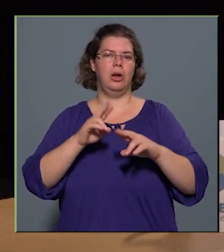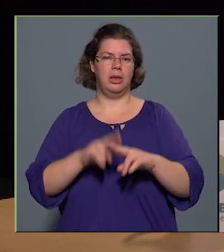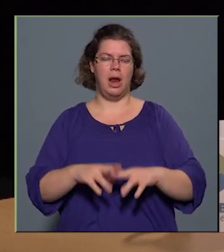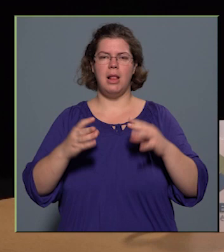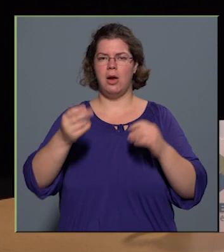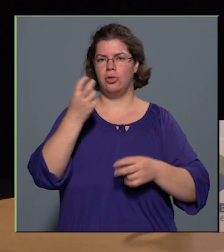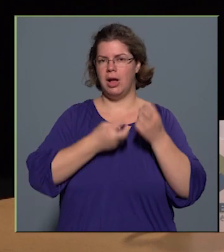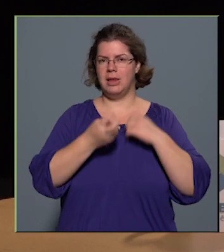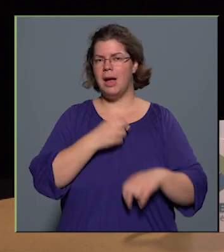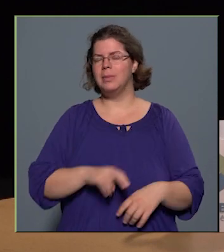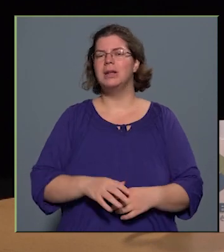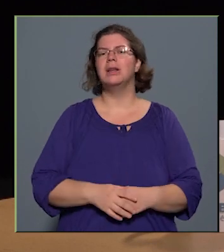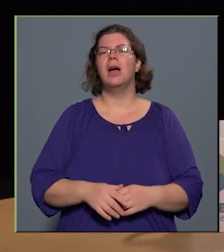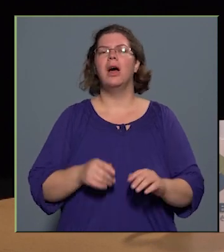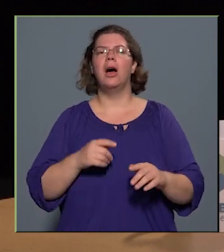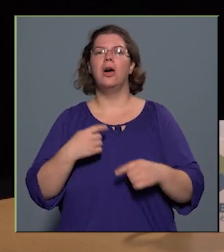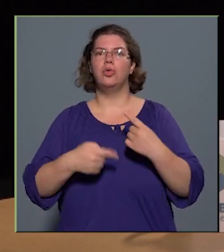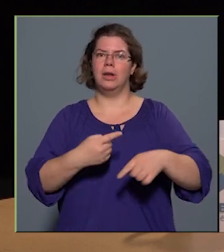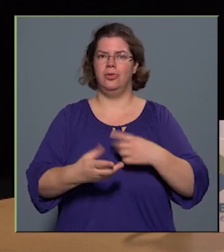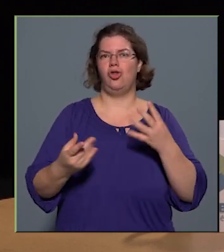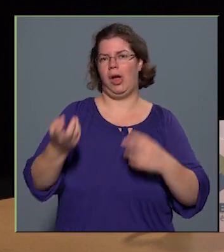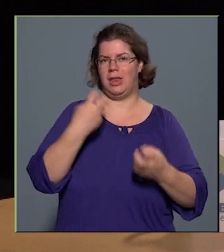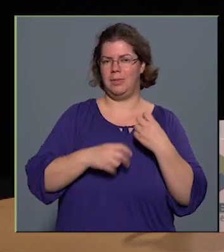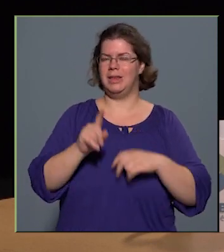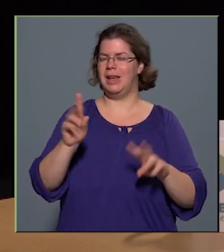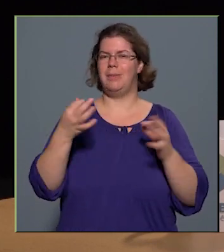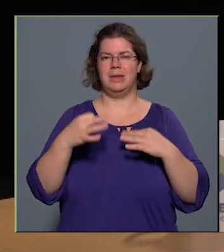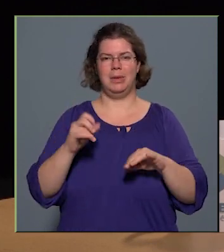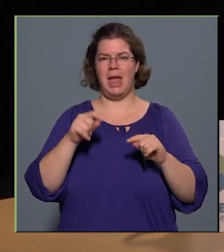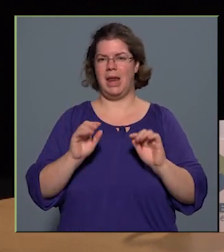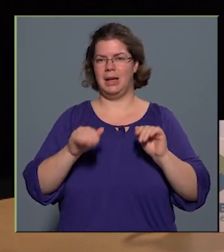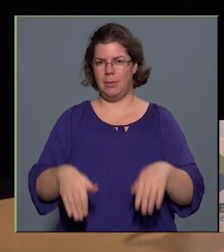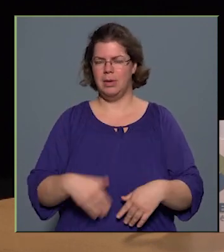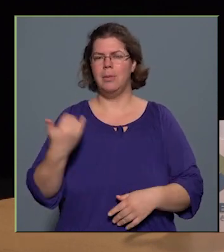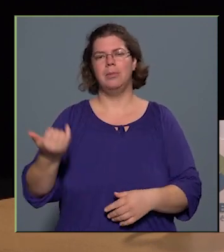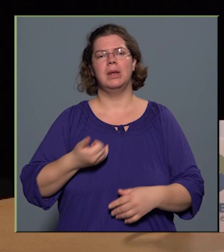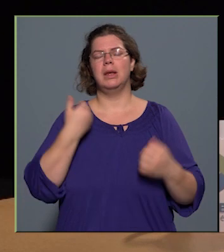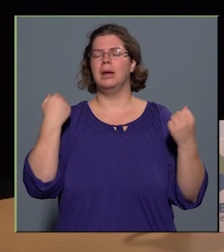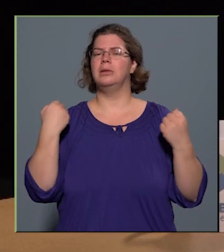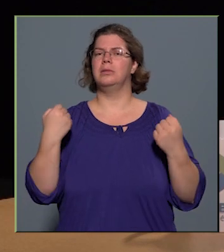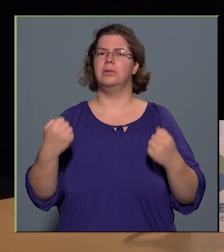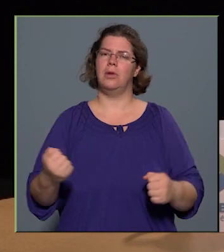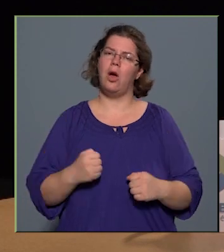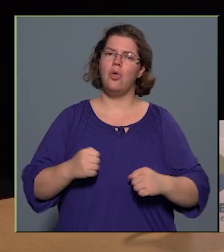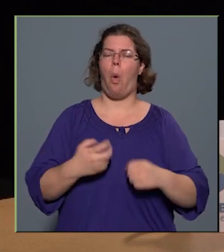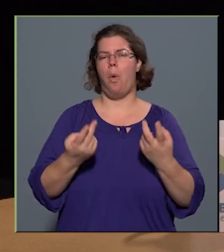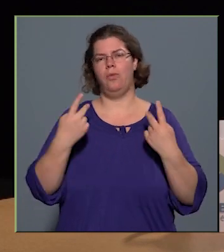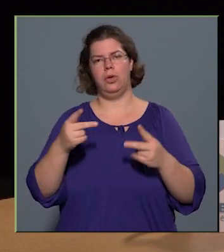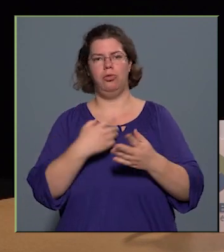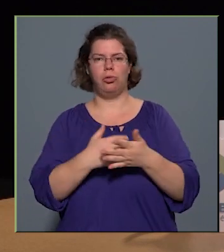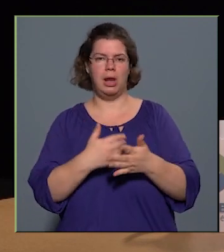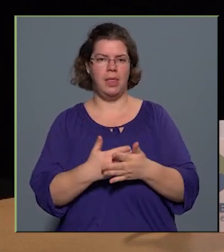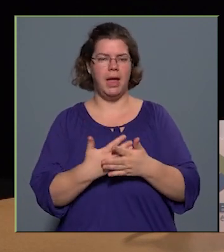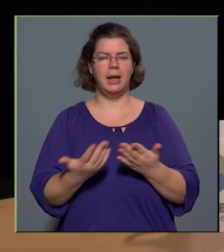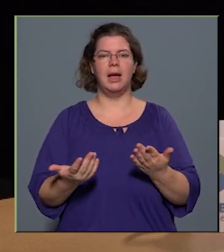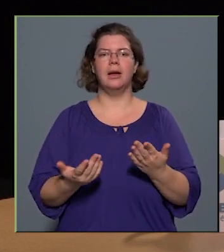sokat számít, a rutin nagyon sokat számít, de nem szabad erre támaszkodni. Tehát mindig nagyon fontos, hogy legyenek,